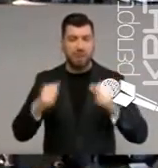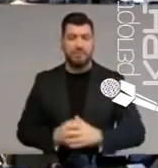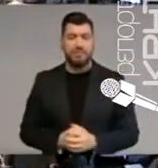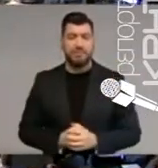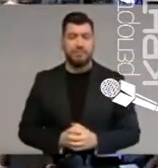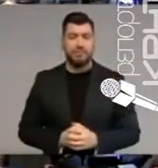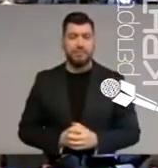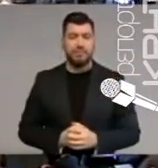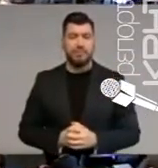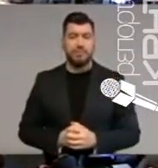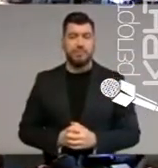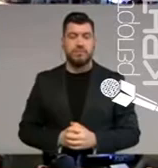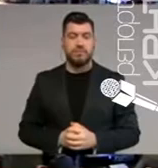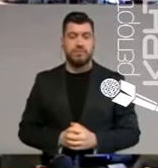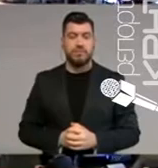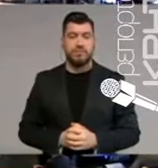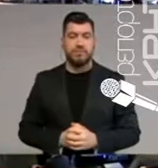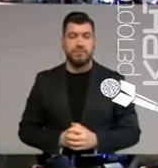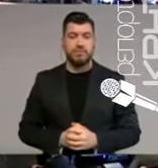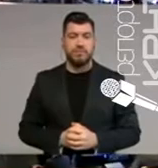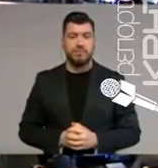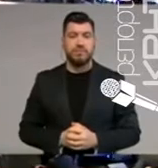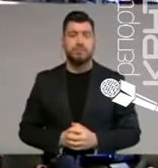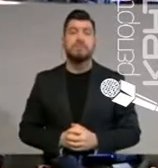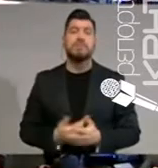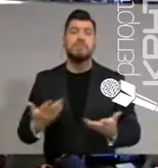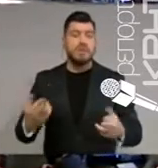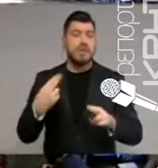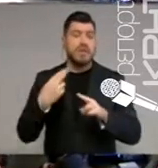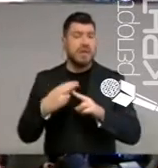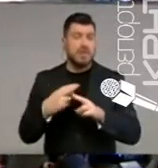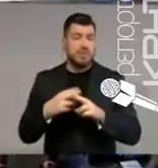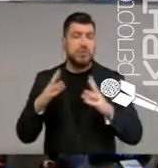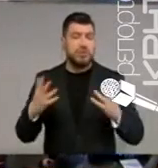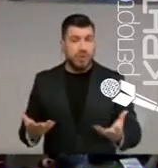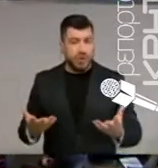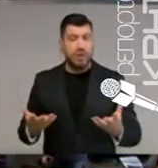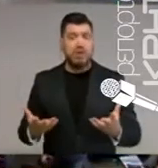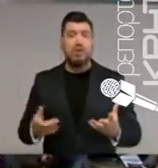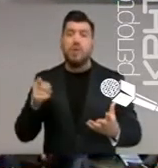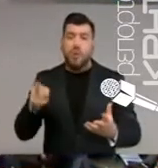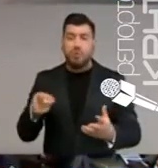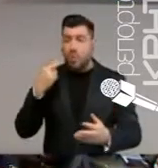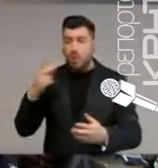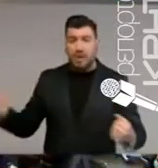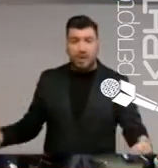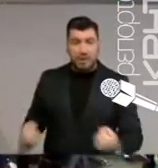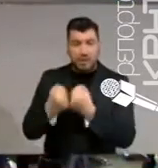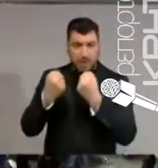αλλά συνήθως βραχυπρόθεσμη αγανάκτηση που προκαλούν τροχαία ατυχήματα